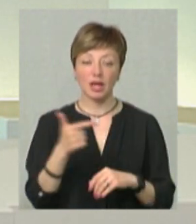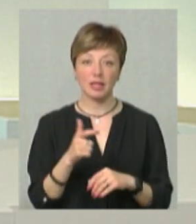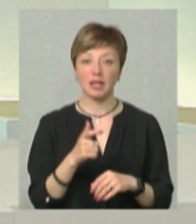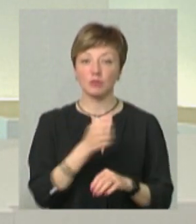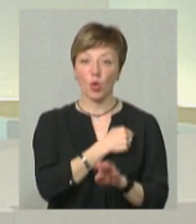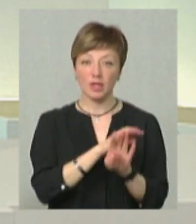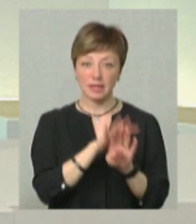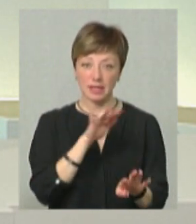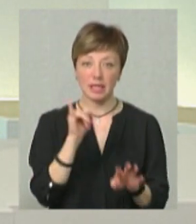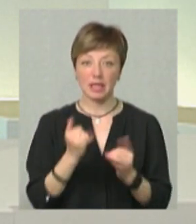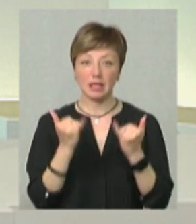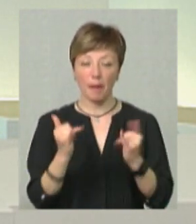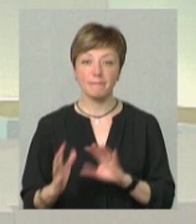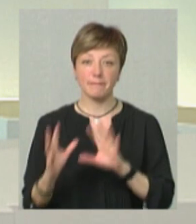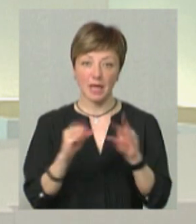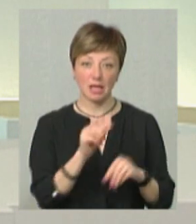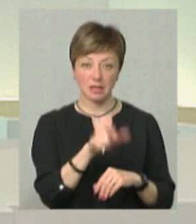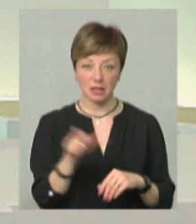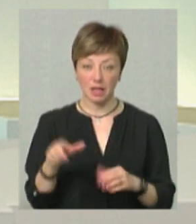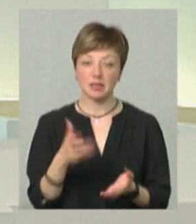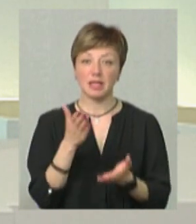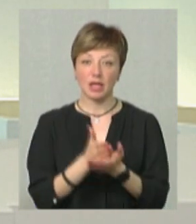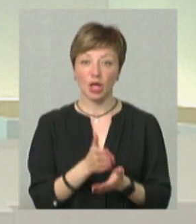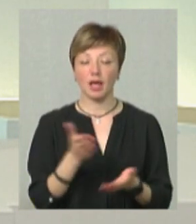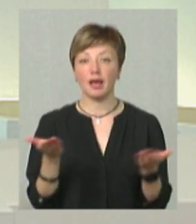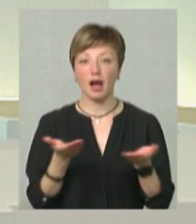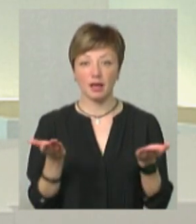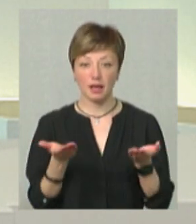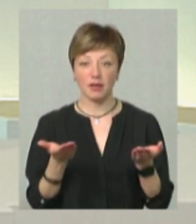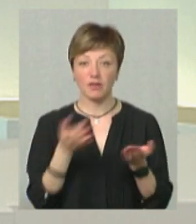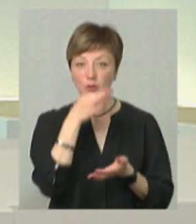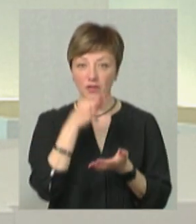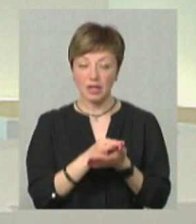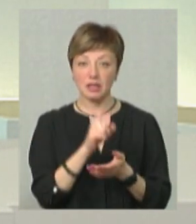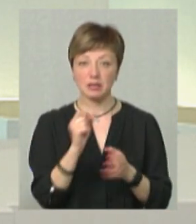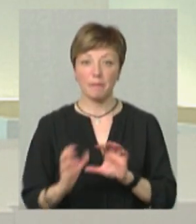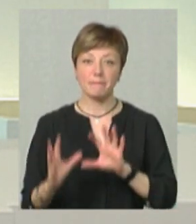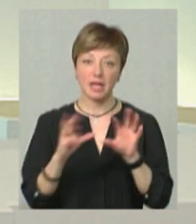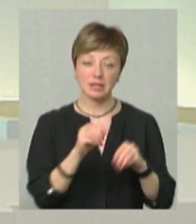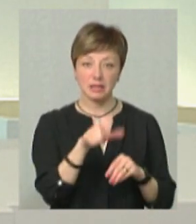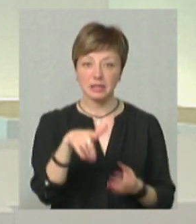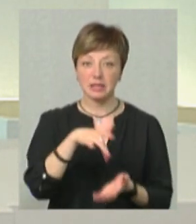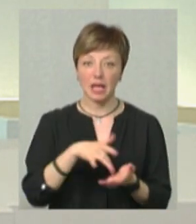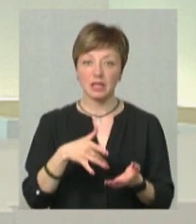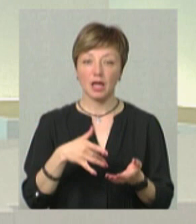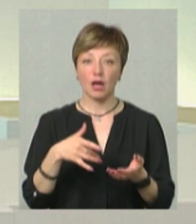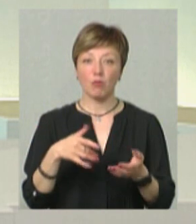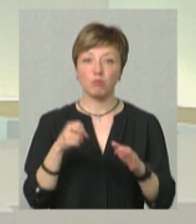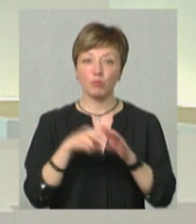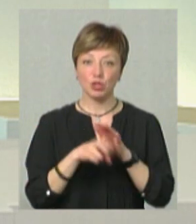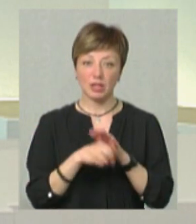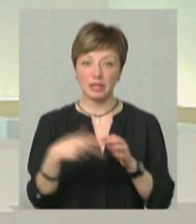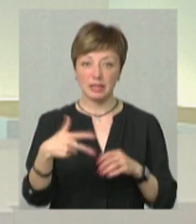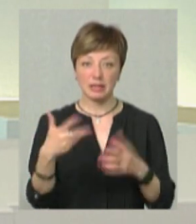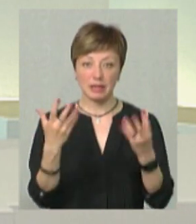ЗСУ та на переселенців. Тобто, є в нас і люди, які відповідали за переселенців. Центр біженці біля 30 людей